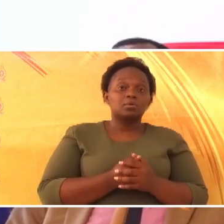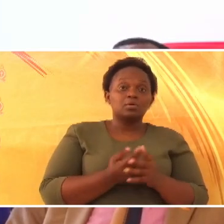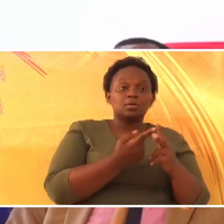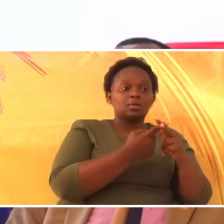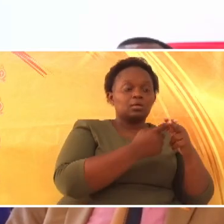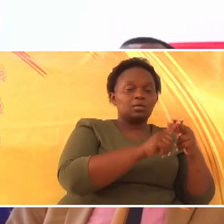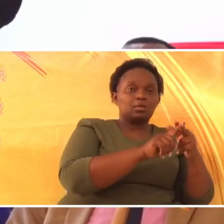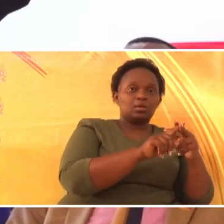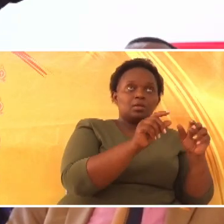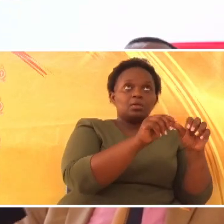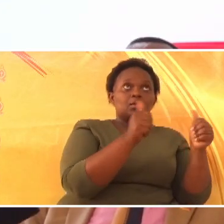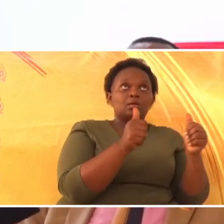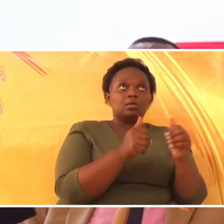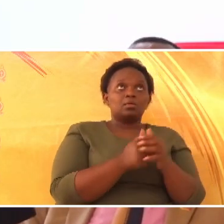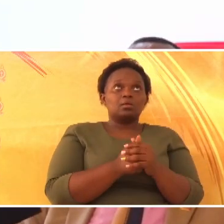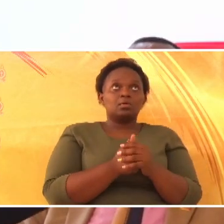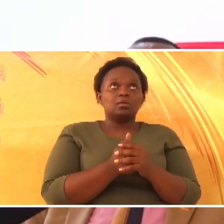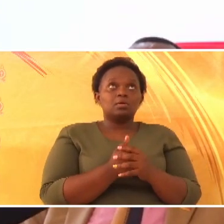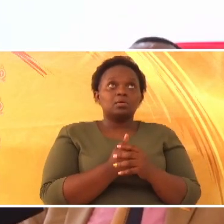Start